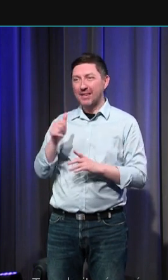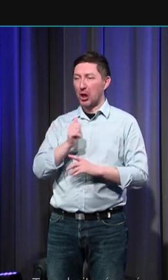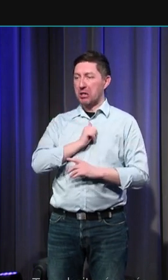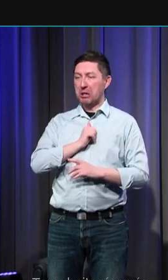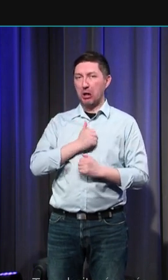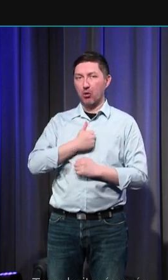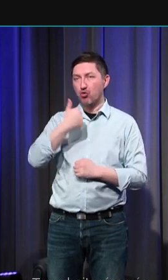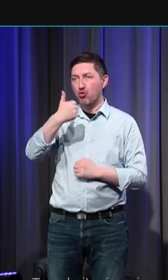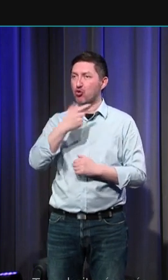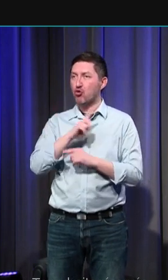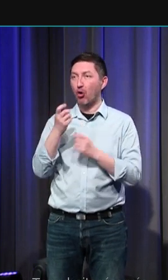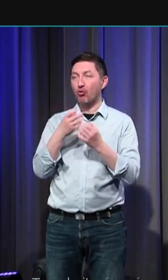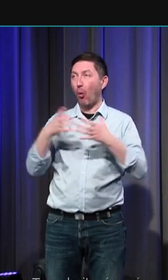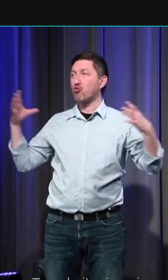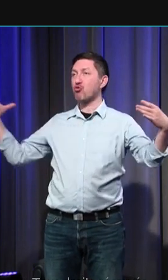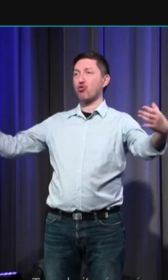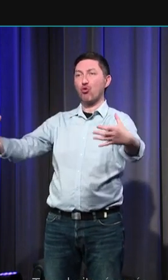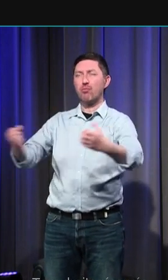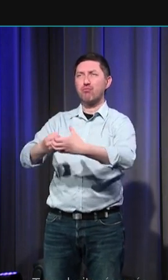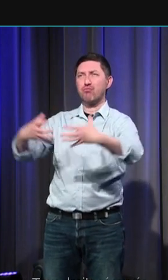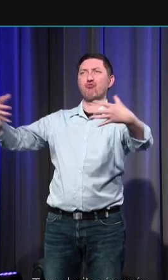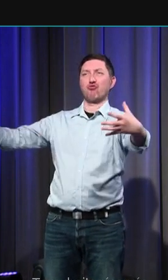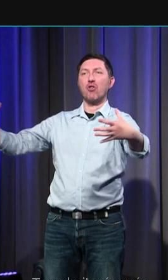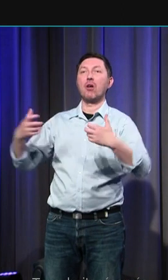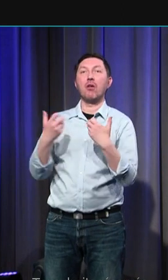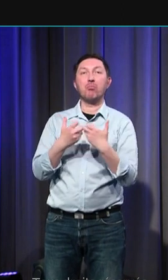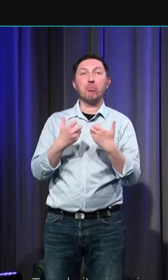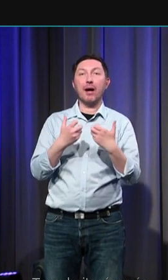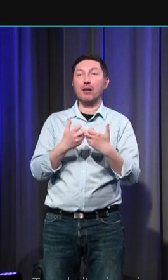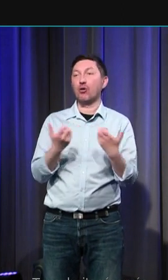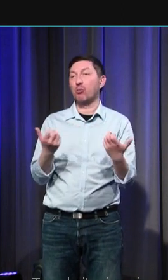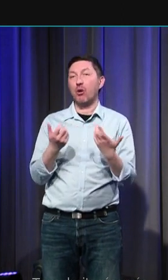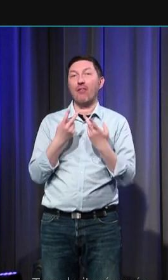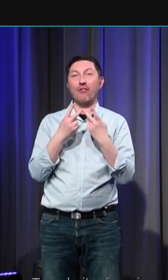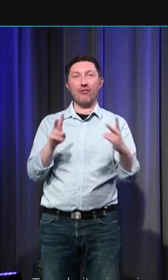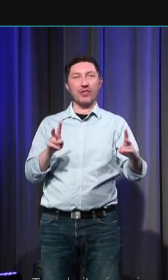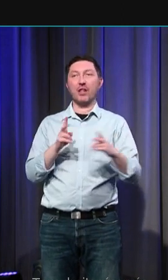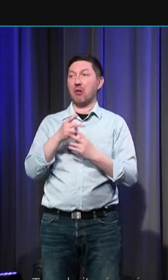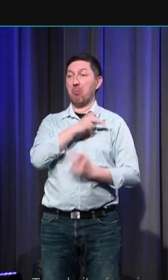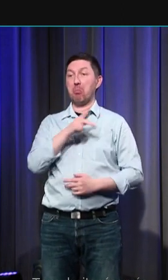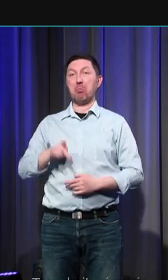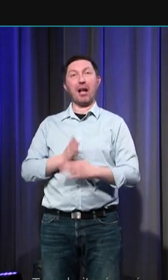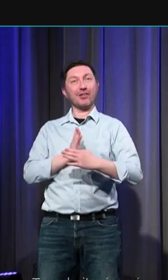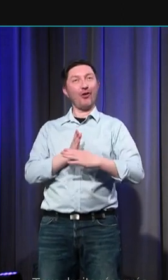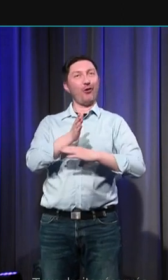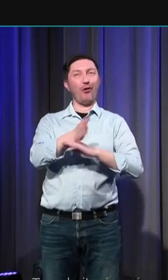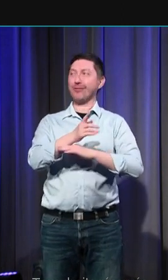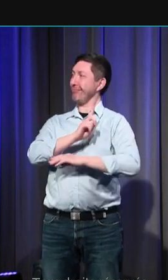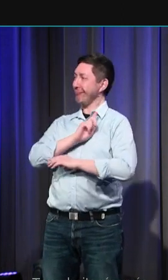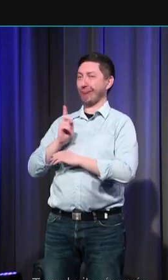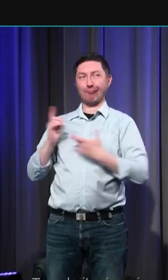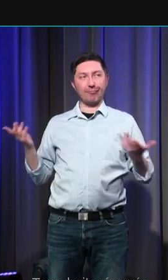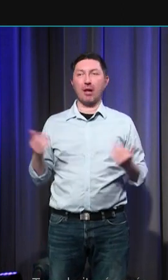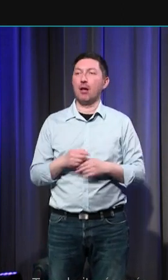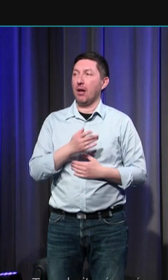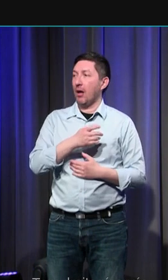individualisées c'est la liesse à l'occasion de l'entrée d'un prince dans une ville l'enthousiasme religieux lors des prédications ou